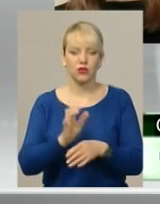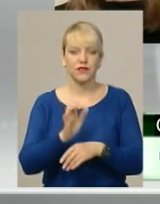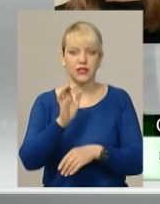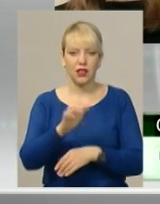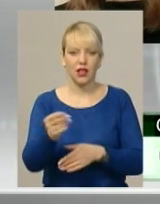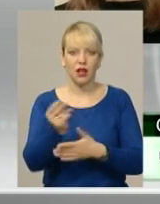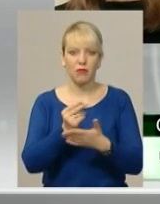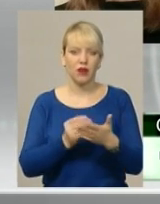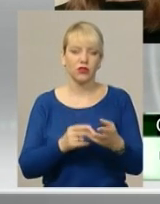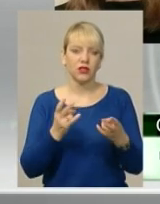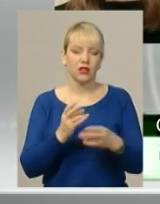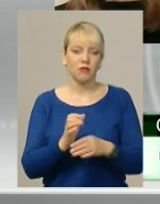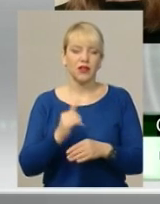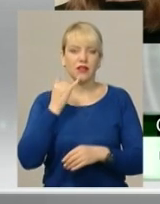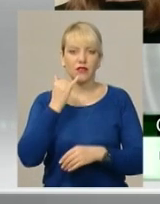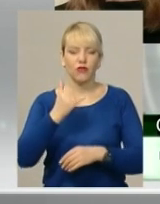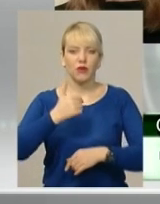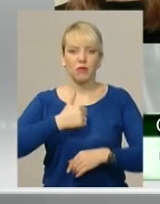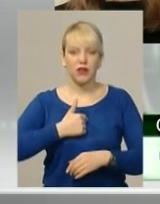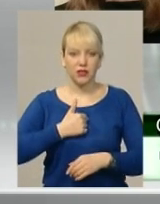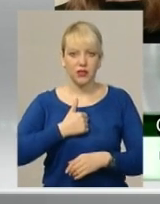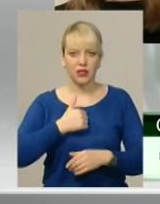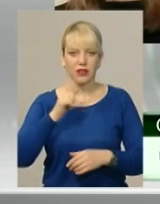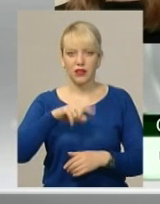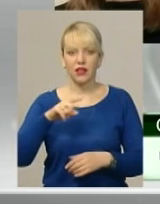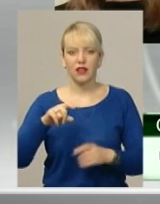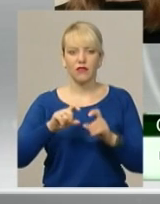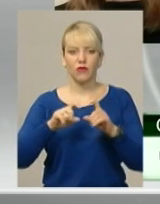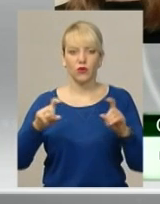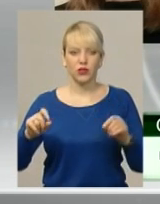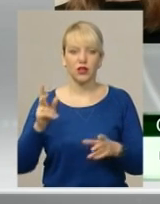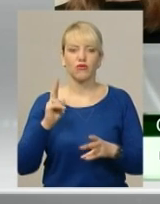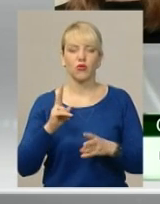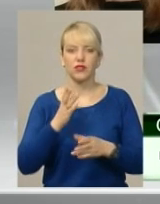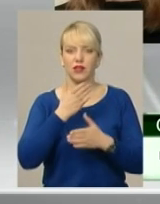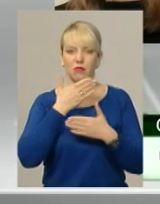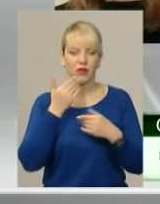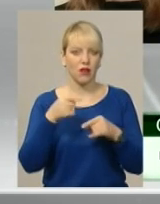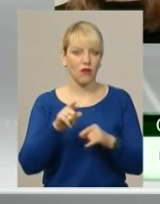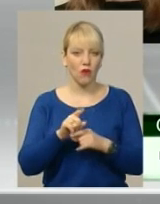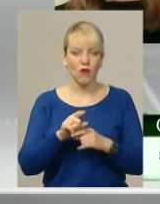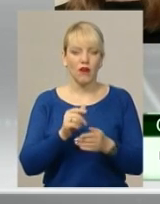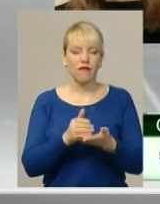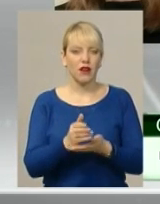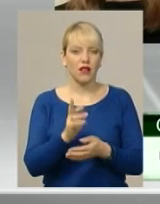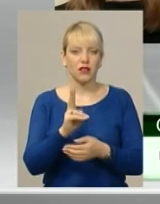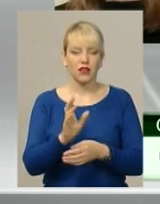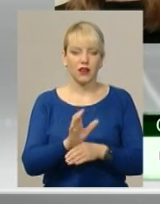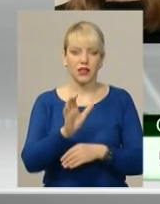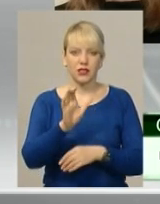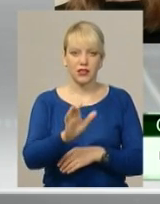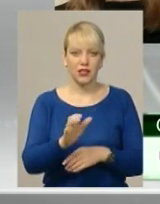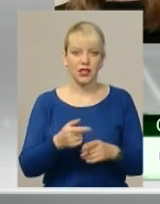телефонувати мені 050 312 89 15. Якщо в когось немає такого варіанта, як надіслати